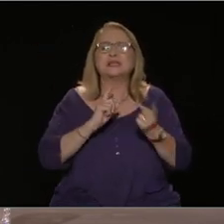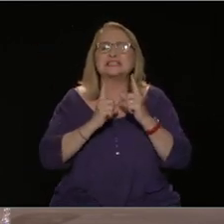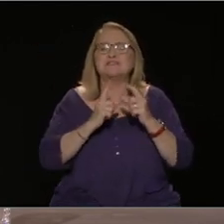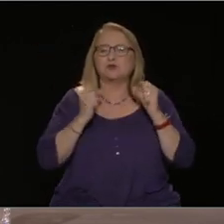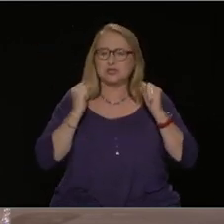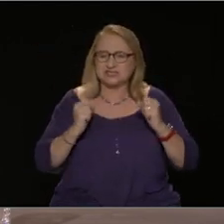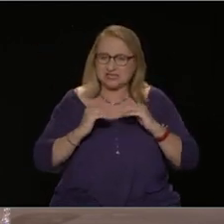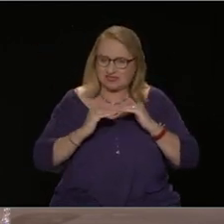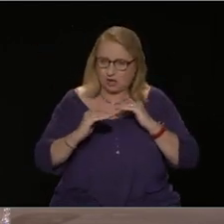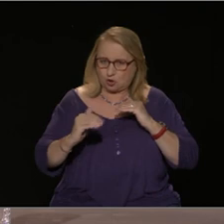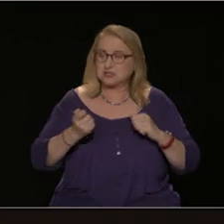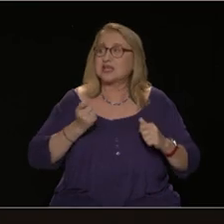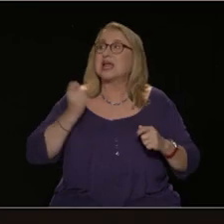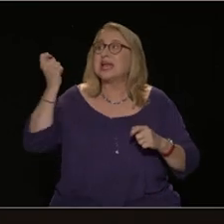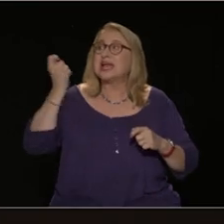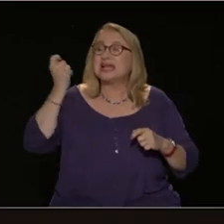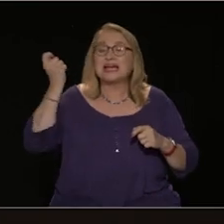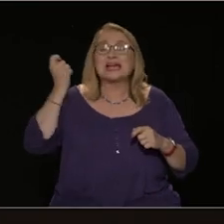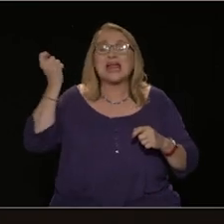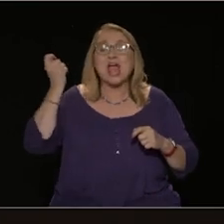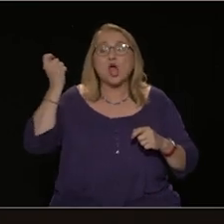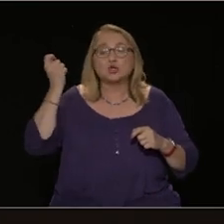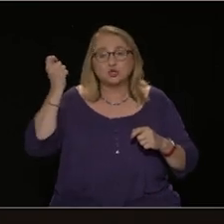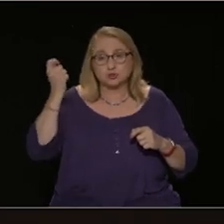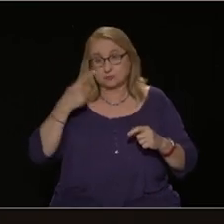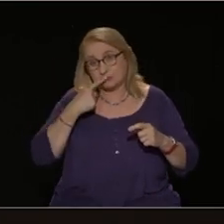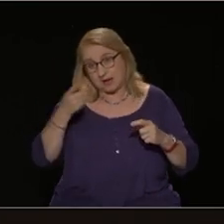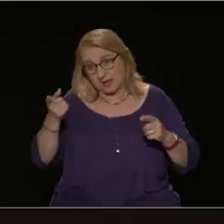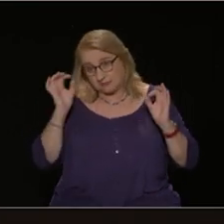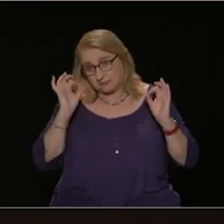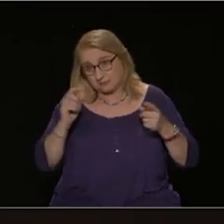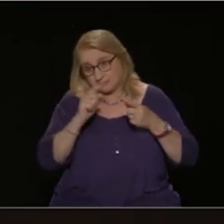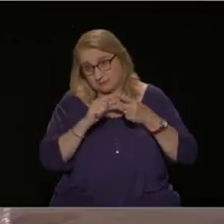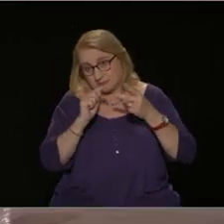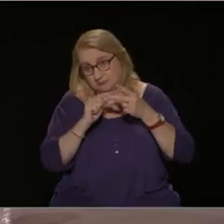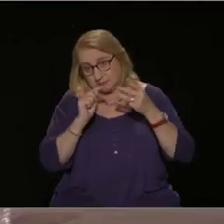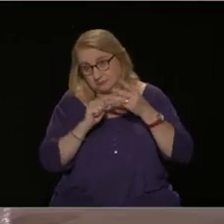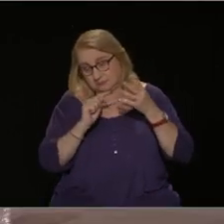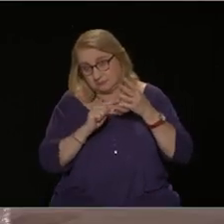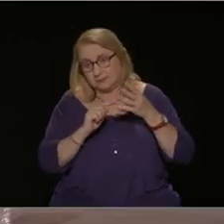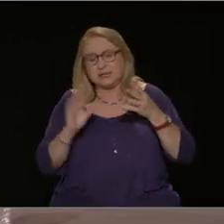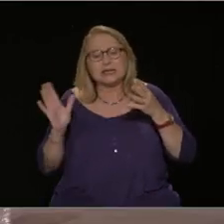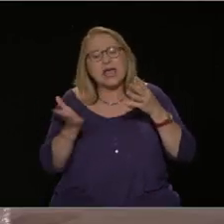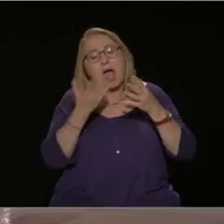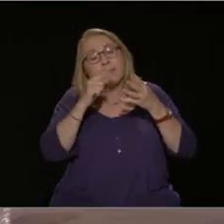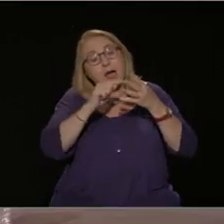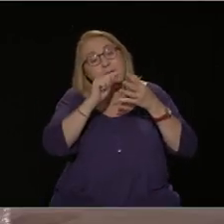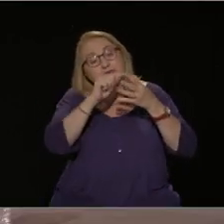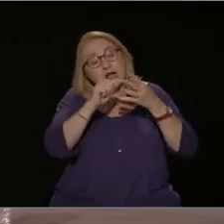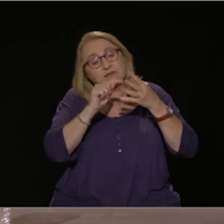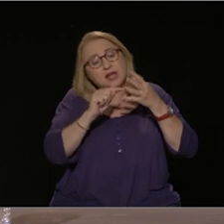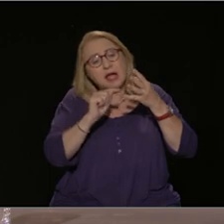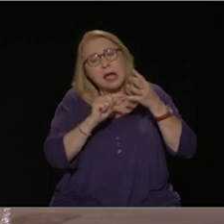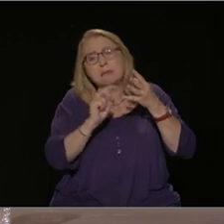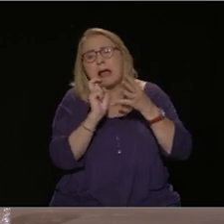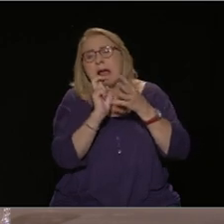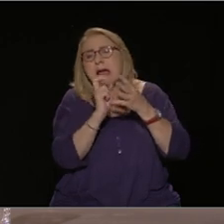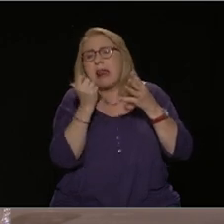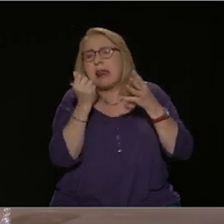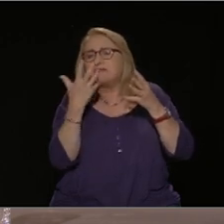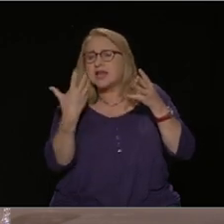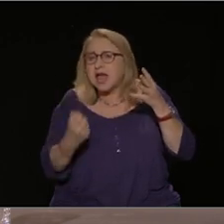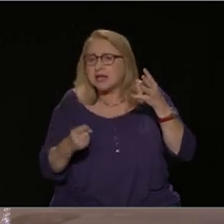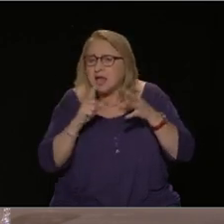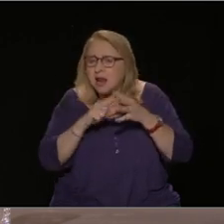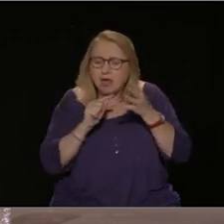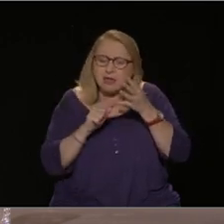χρεούς με τα πρωτογενή πλεονάσματα κτλ, και αν περισσέψει θα έχουμε και γιατρό, νοσοκομείο, το ίδιο ισχύ